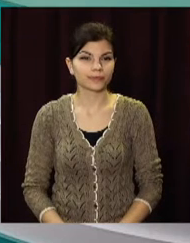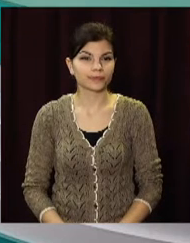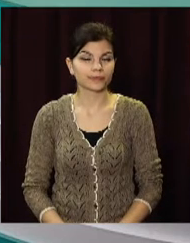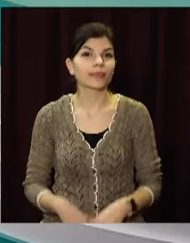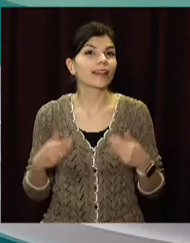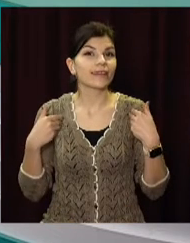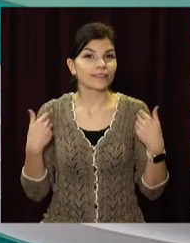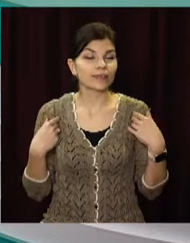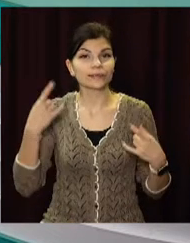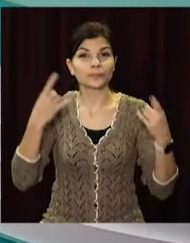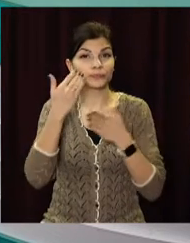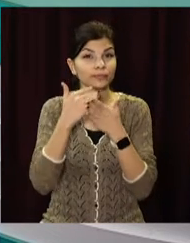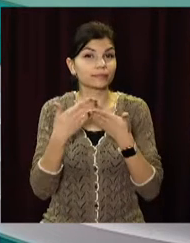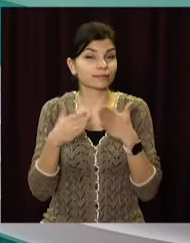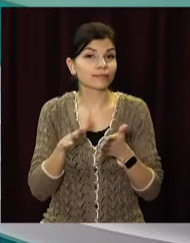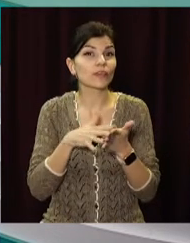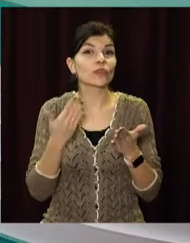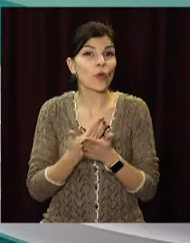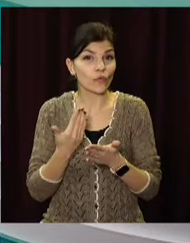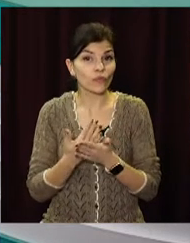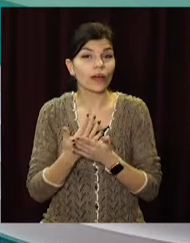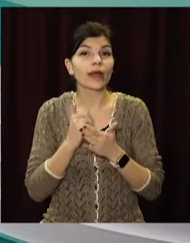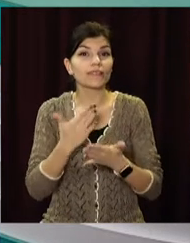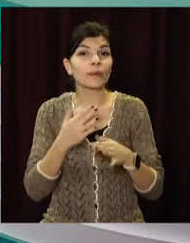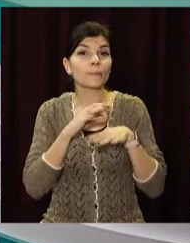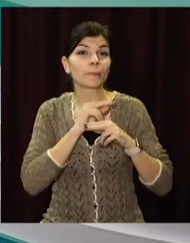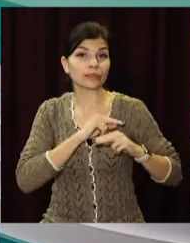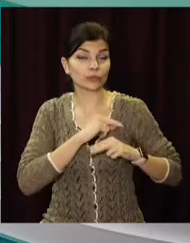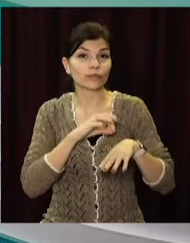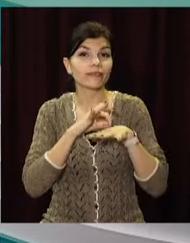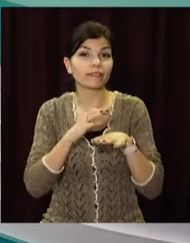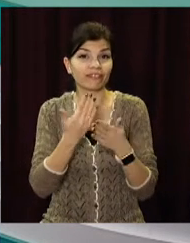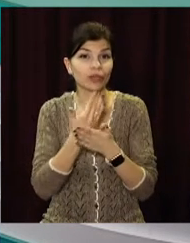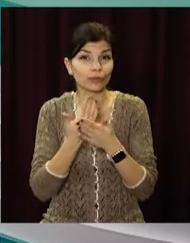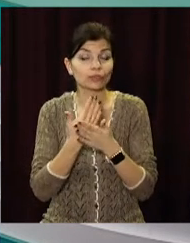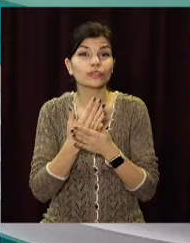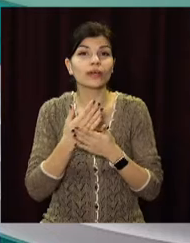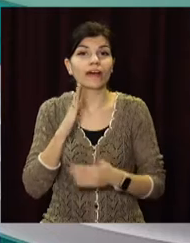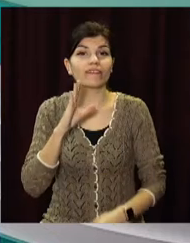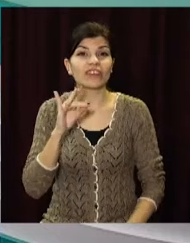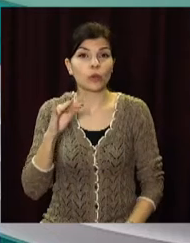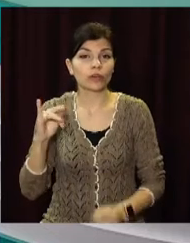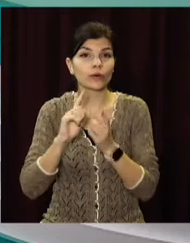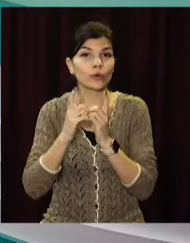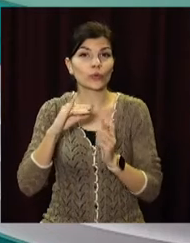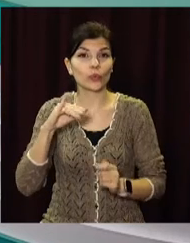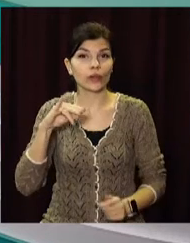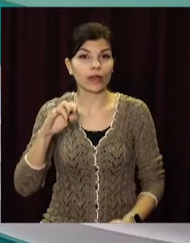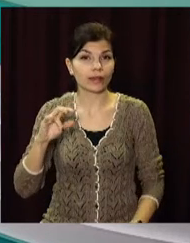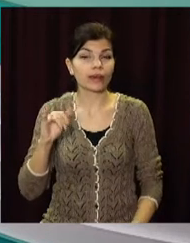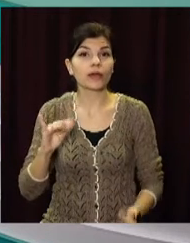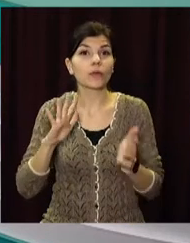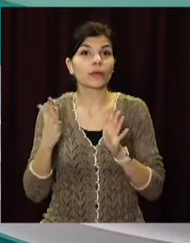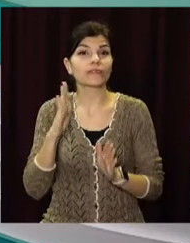Вітаю! У студії відкритого новини для вас працює Вікторія Вахрушина. А новини мови і жестів перекладає Юліана Пуховкіна. І про